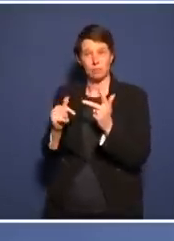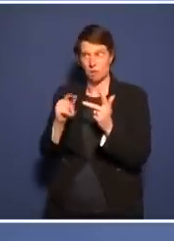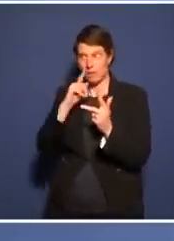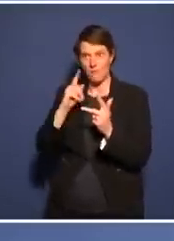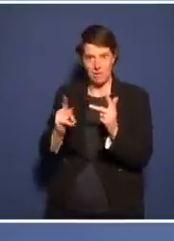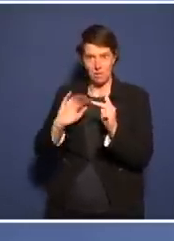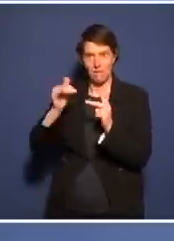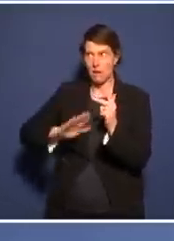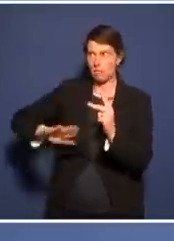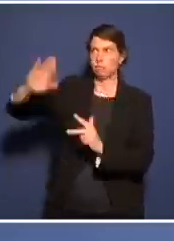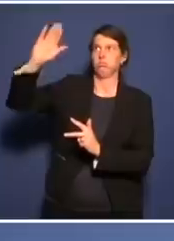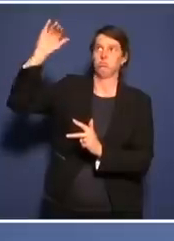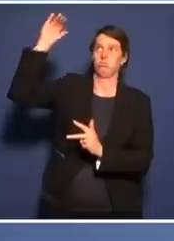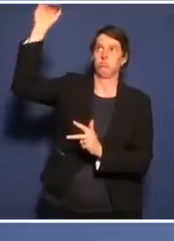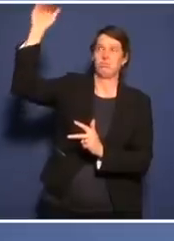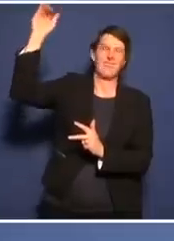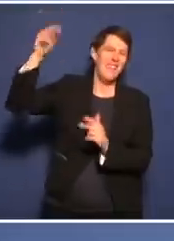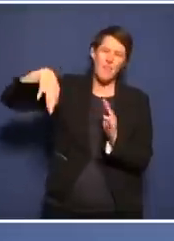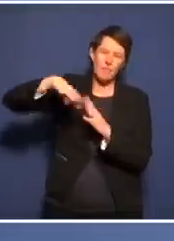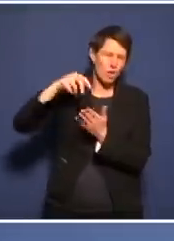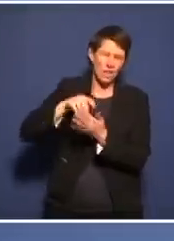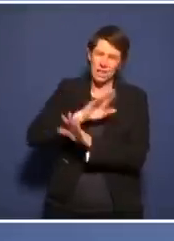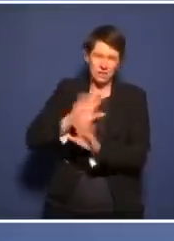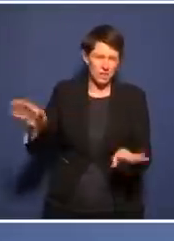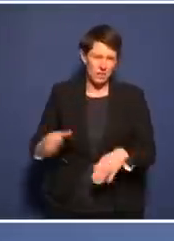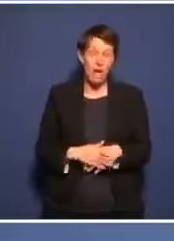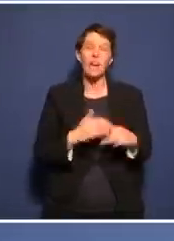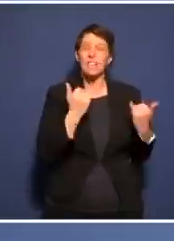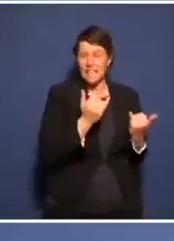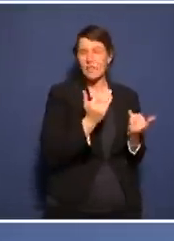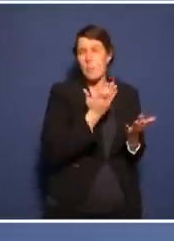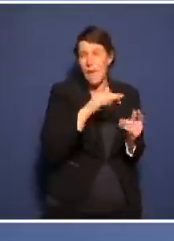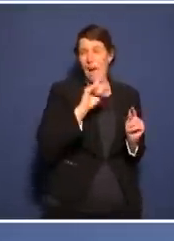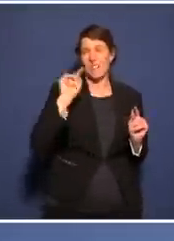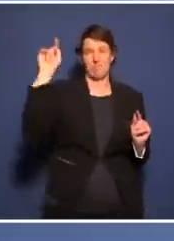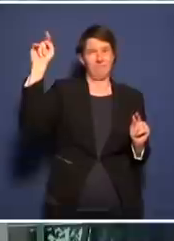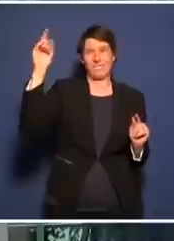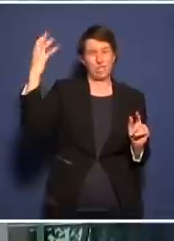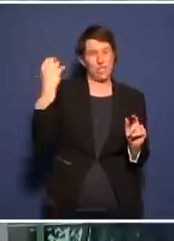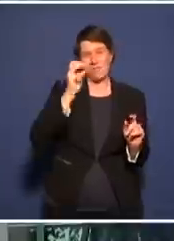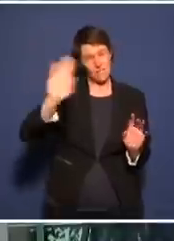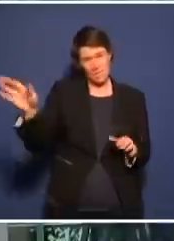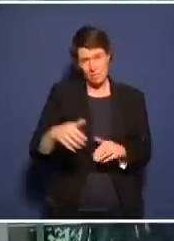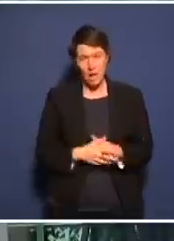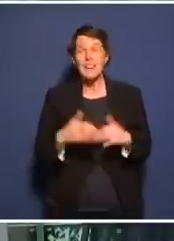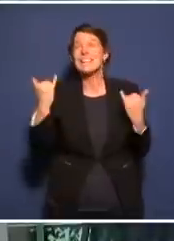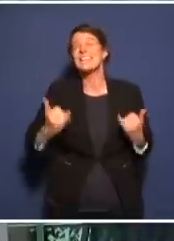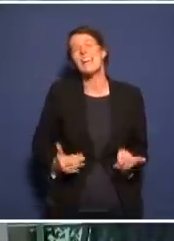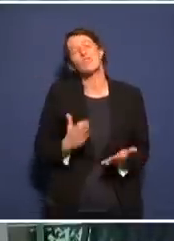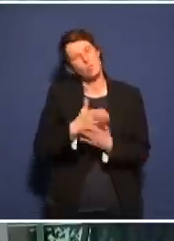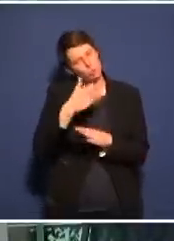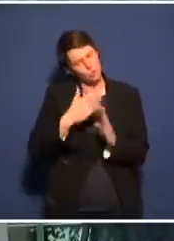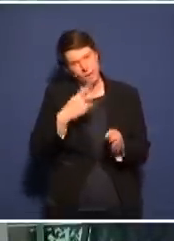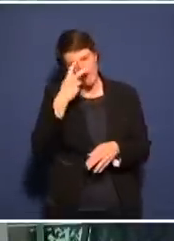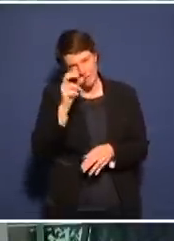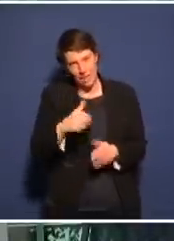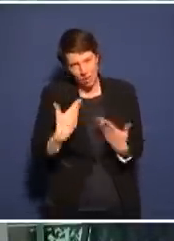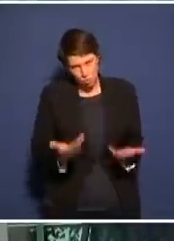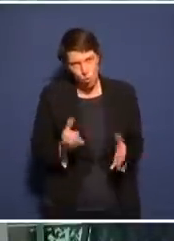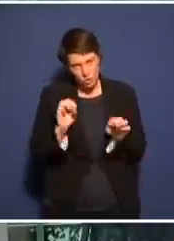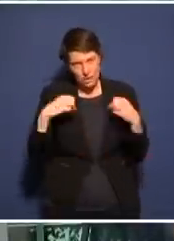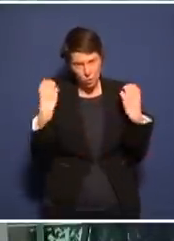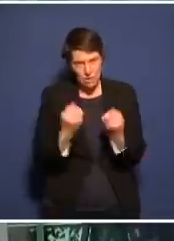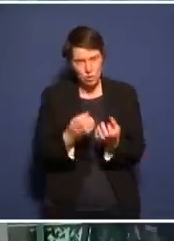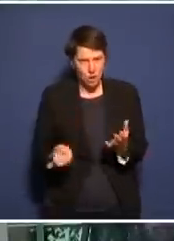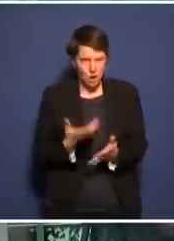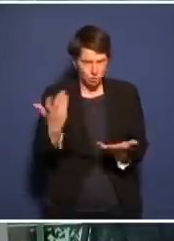weniger vollständig sein werden, als das momentan der Fall ist. Noch weniger Kritiker aus der Fachwelt sagen ja, dass